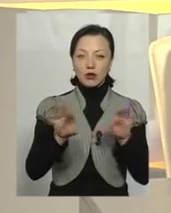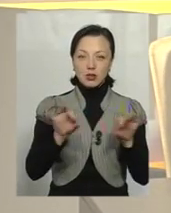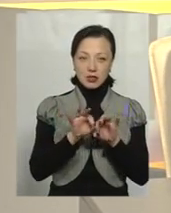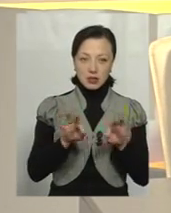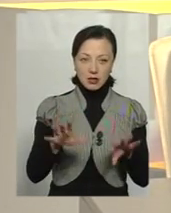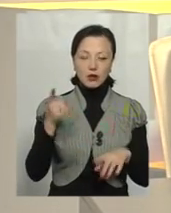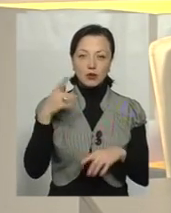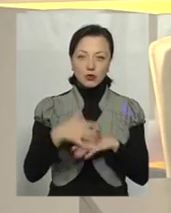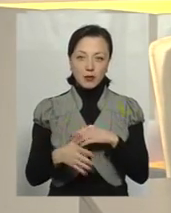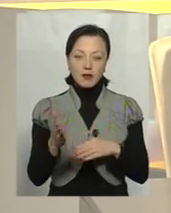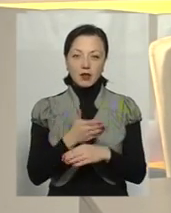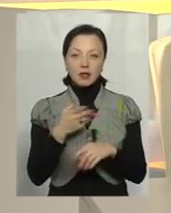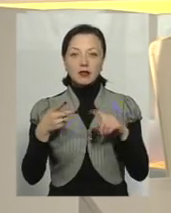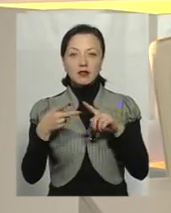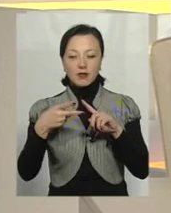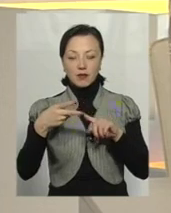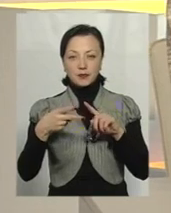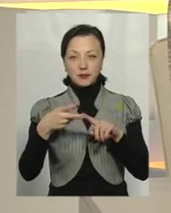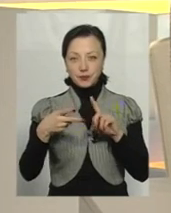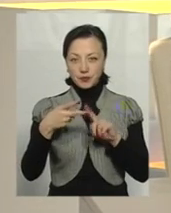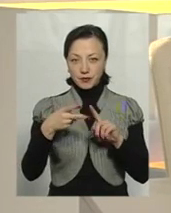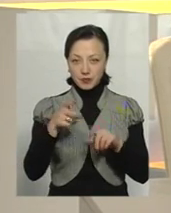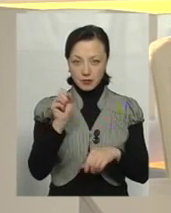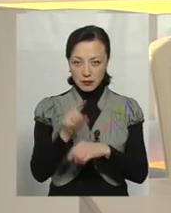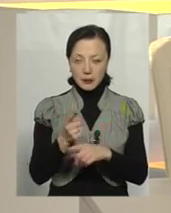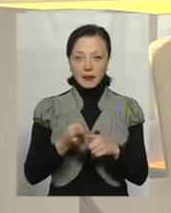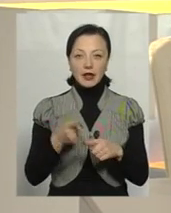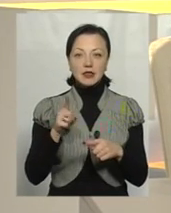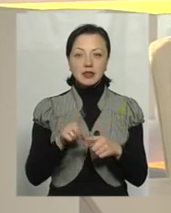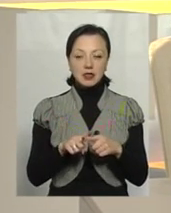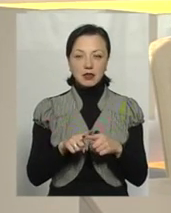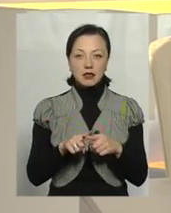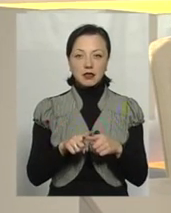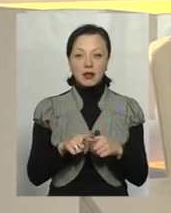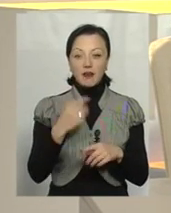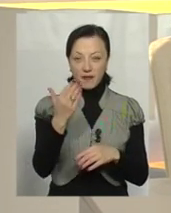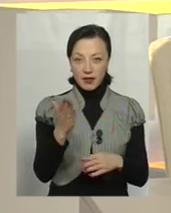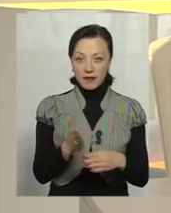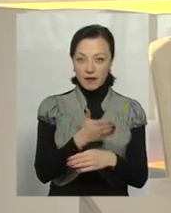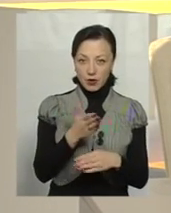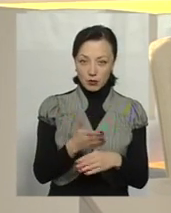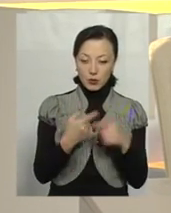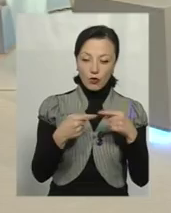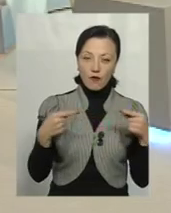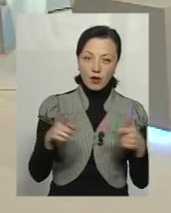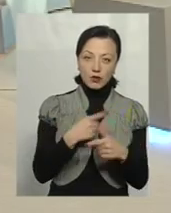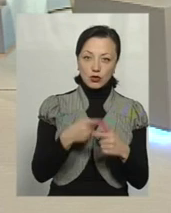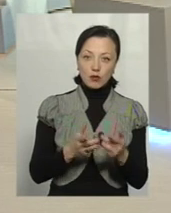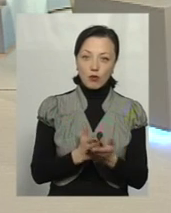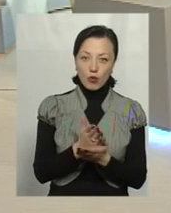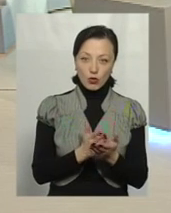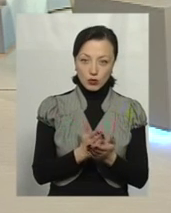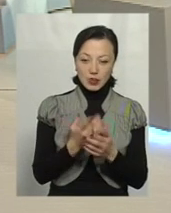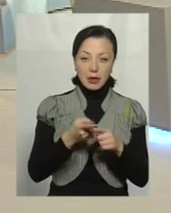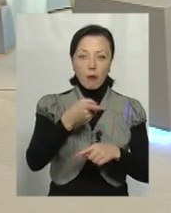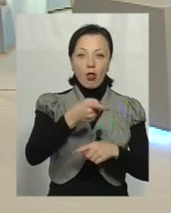кит – це виробництво, два інших. Друга функція, яка в економіці, ви виробили щось, товар чи послугу, ви зробили половину